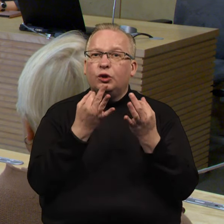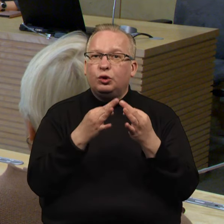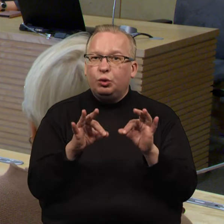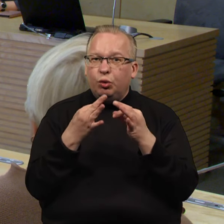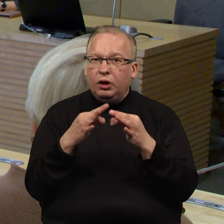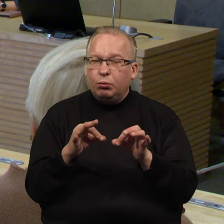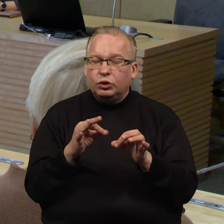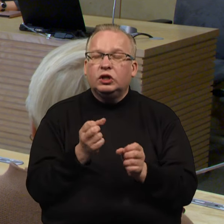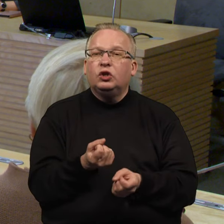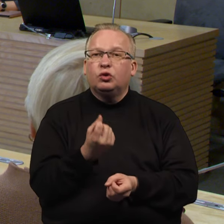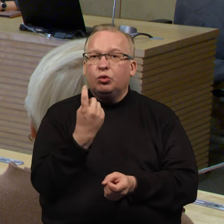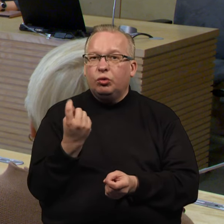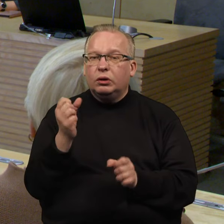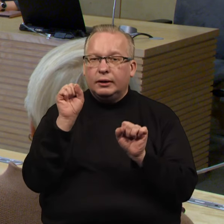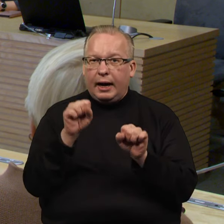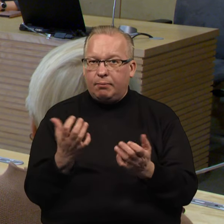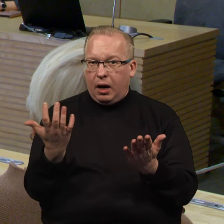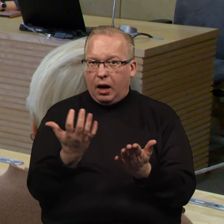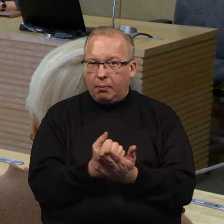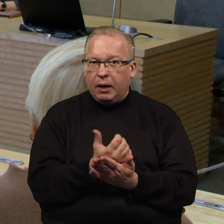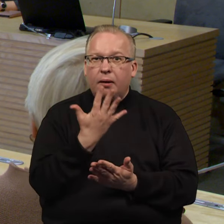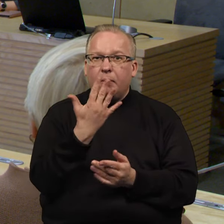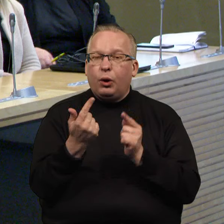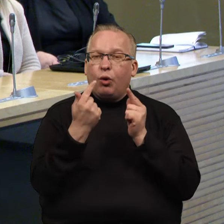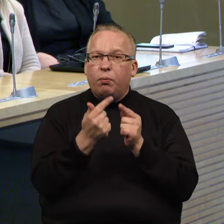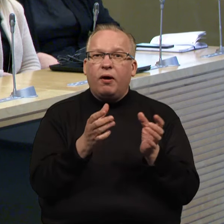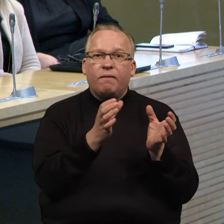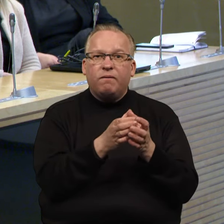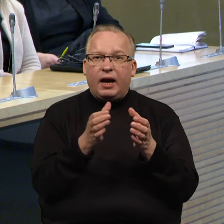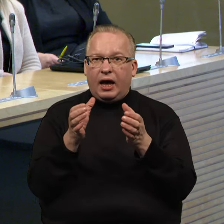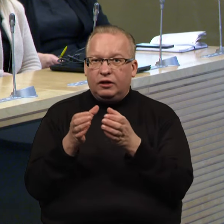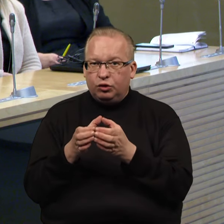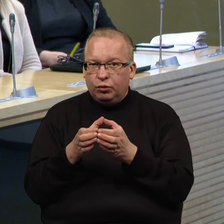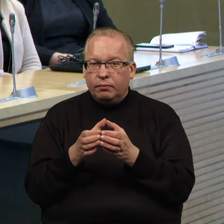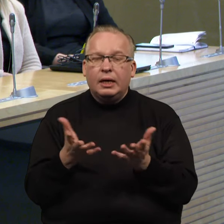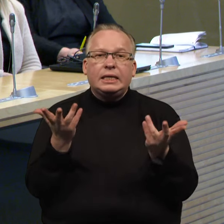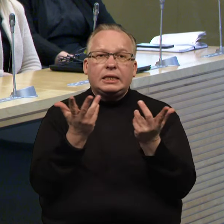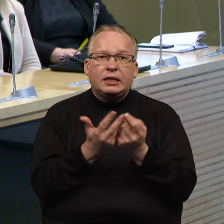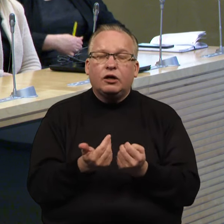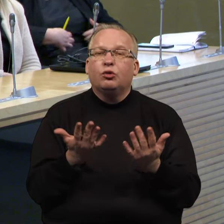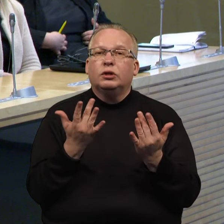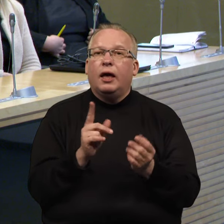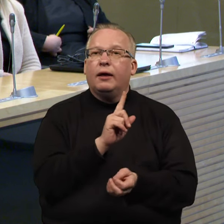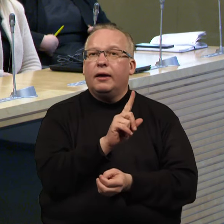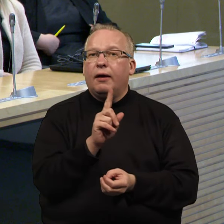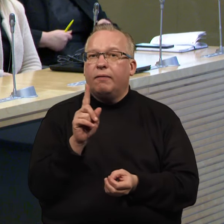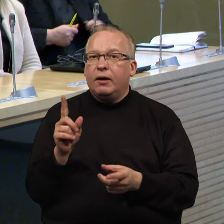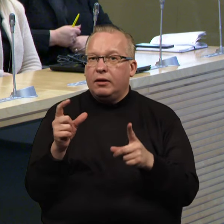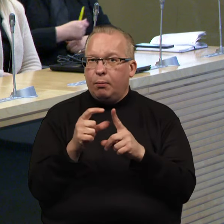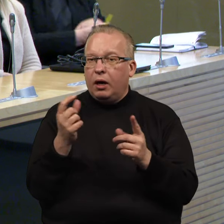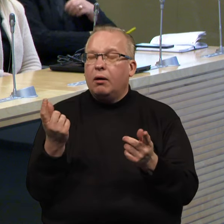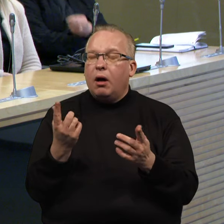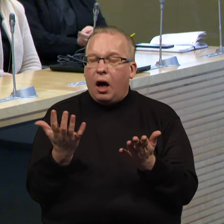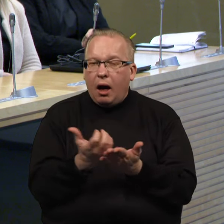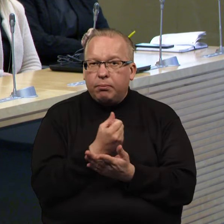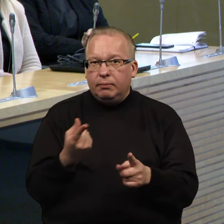dėl šaltinių gynybos finansavimui, penkių opozicinių frakcijų atstovai vardė skaičius, kiekviena priemonė leistų gauti